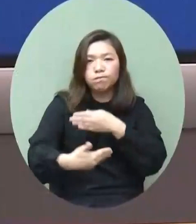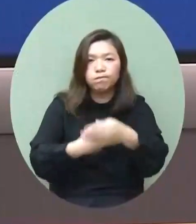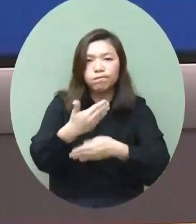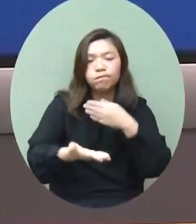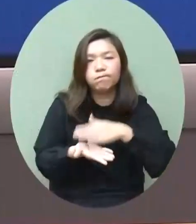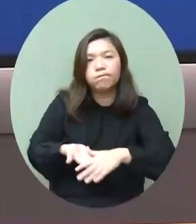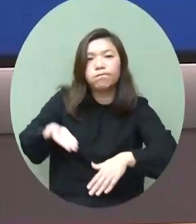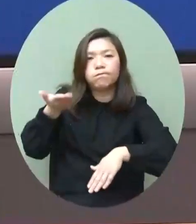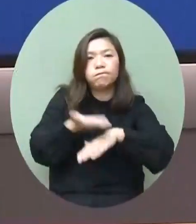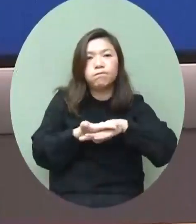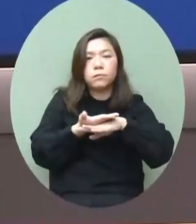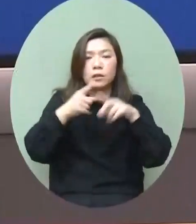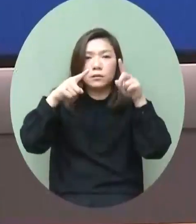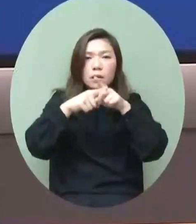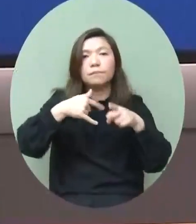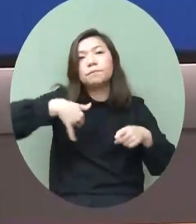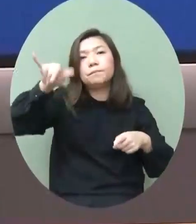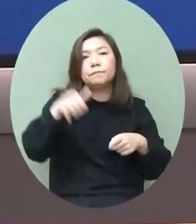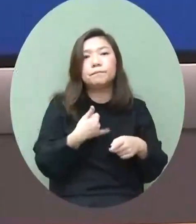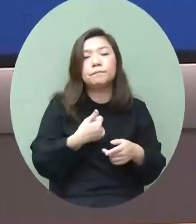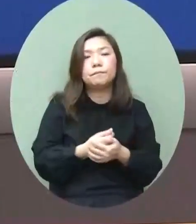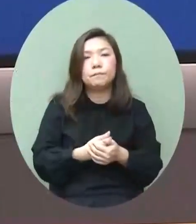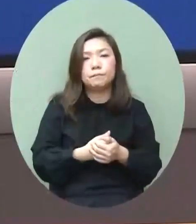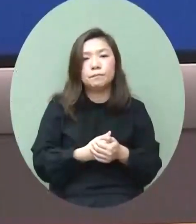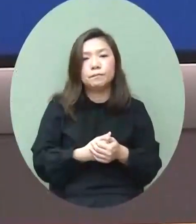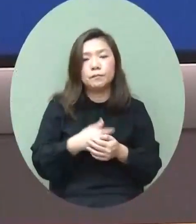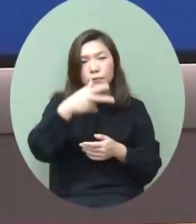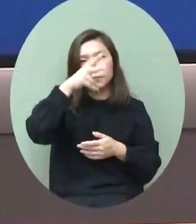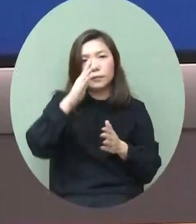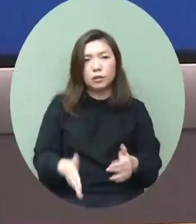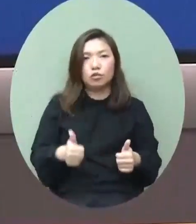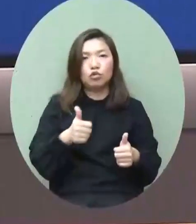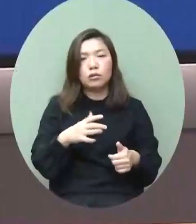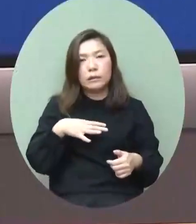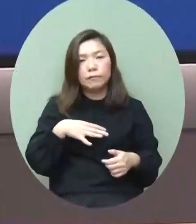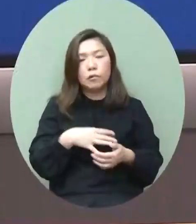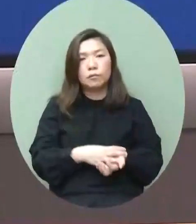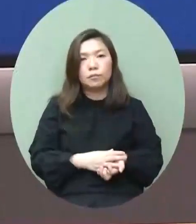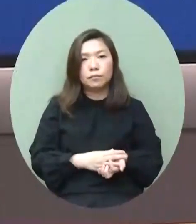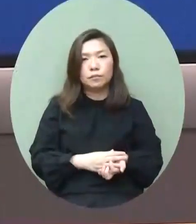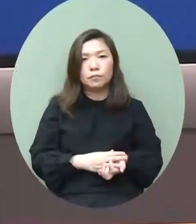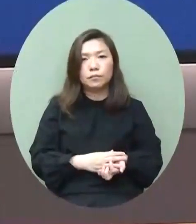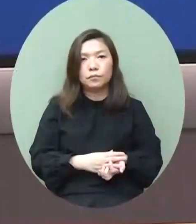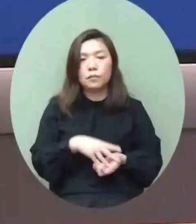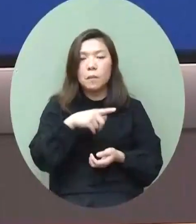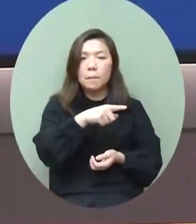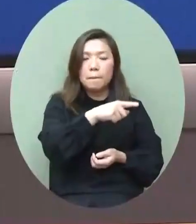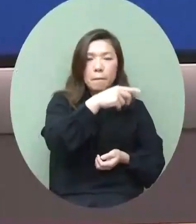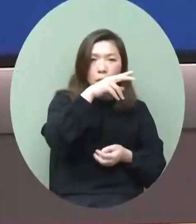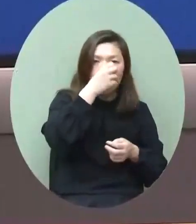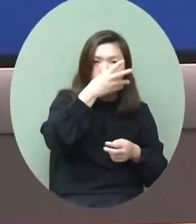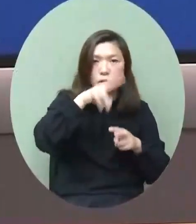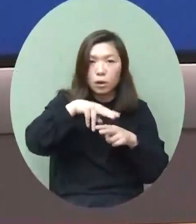人員往來的正常狀態無論是香港和內地